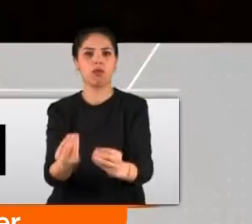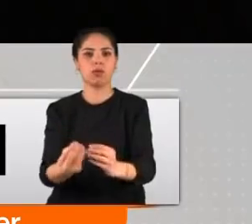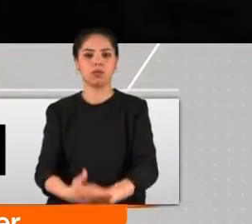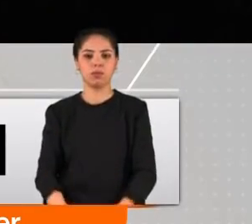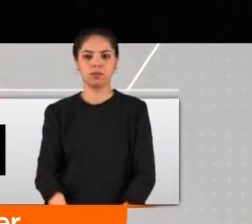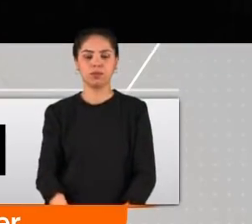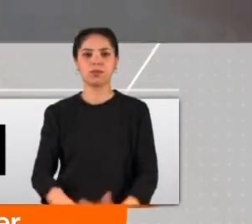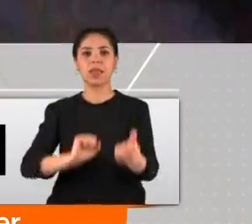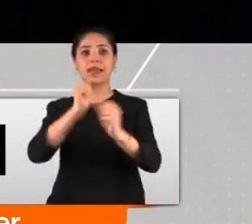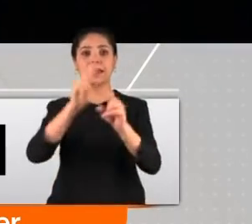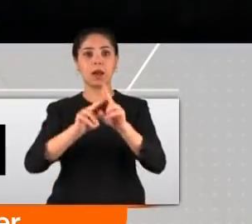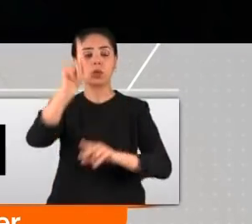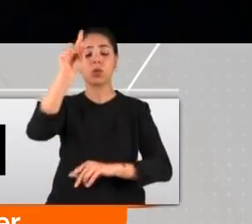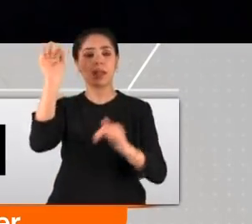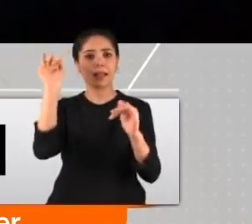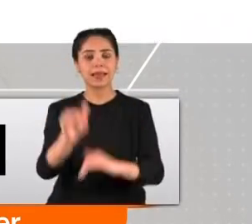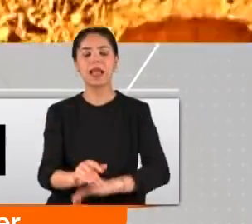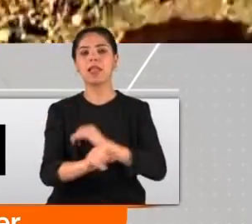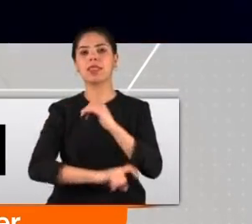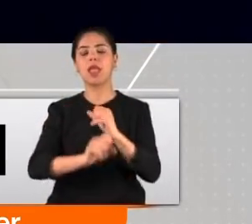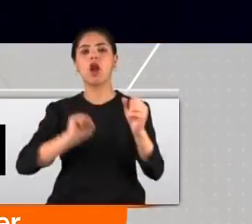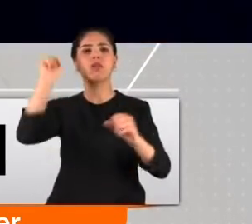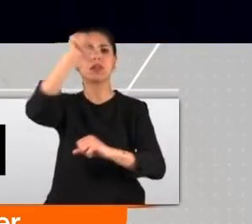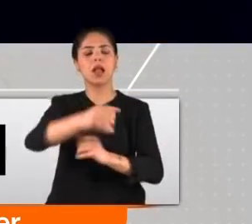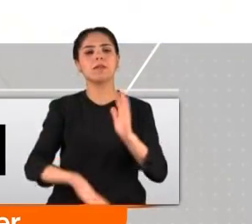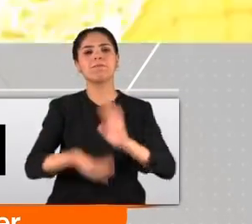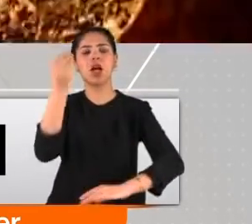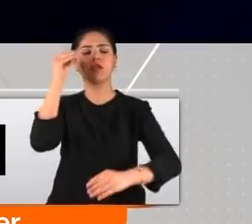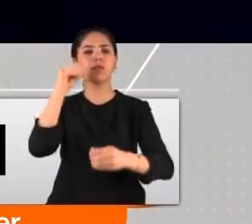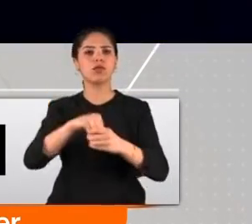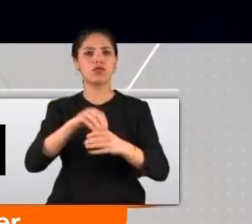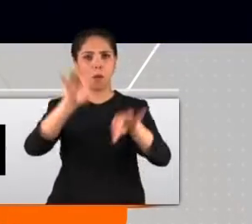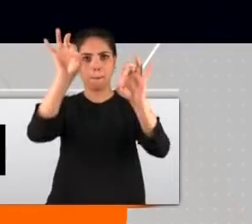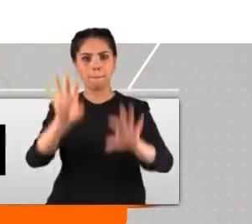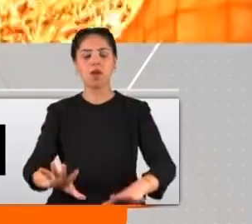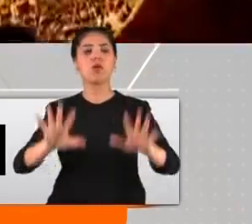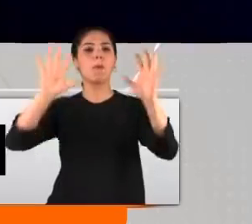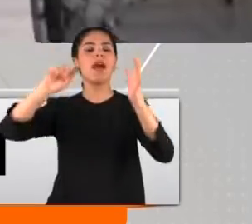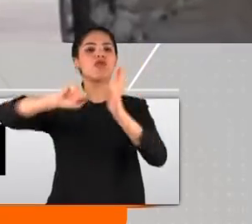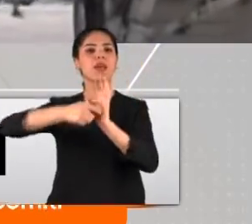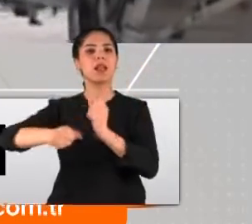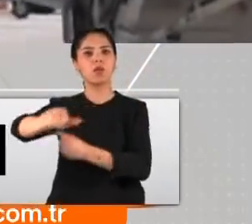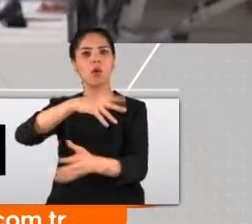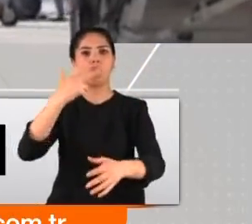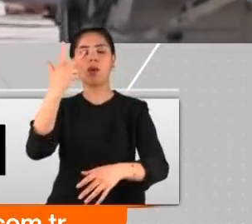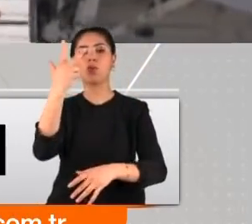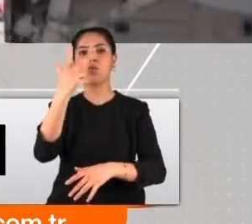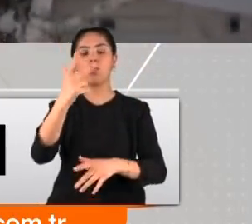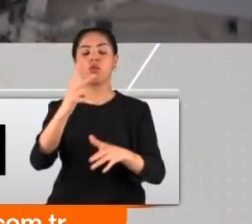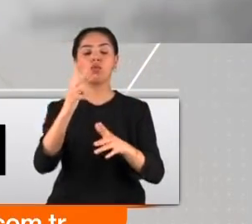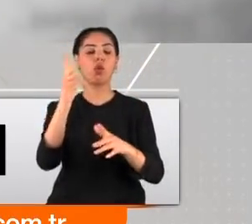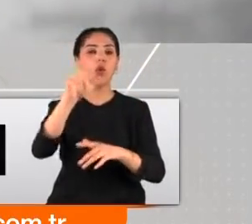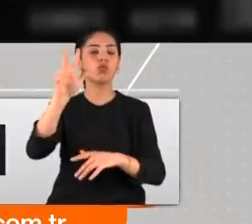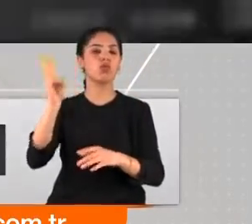Irak'ın kuzeyinden gelen terör saldırılarını ortadan kaldırmak için başlatılan Pençe Kilit Operasyonu'na 3 filodan 33 uçak